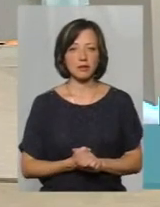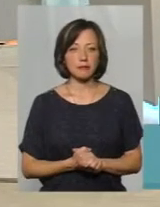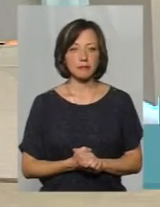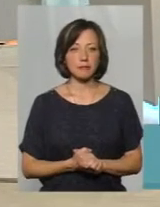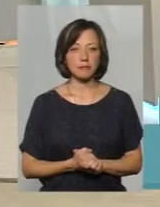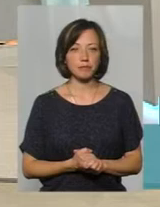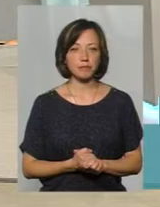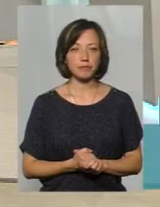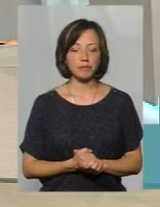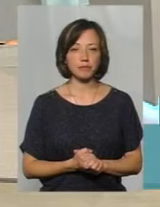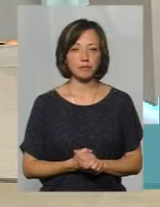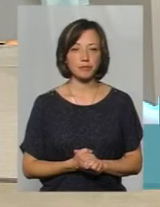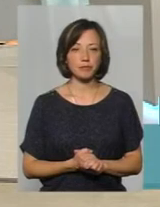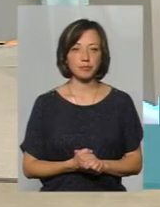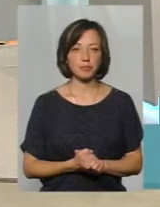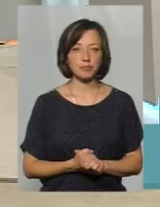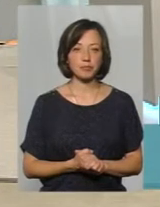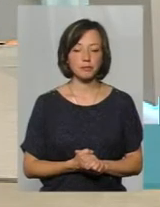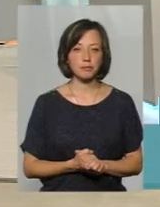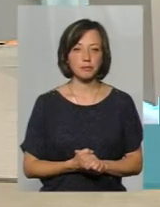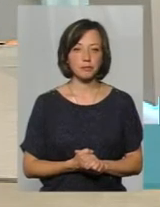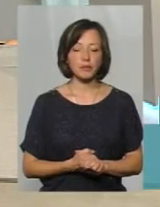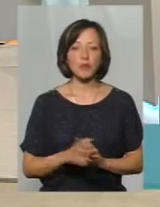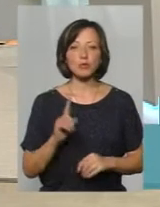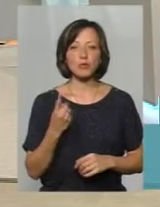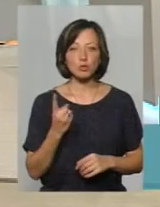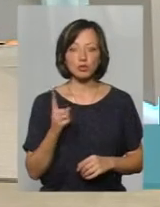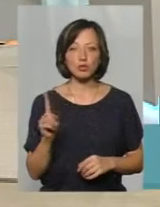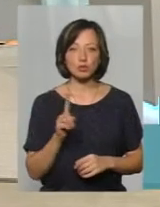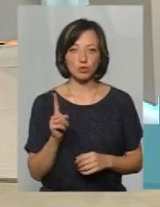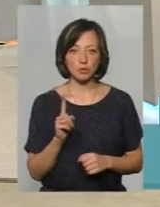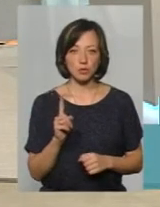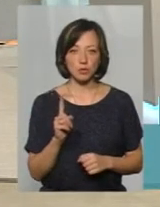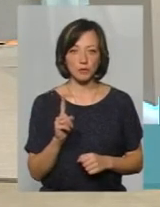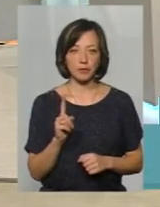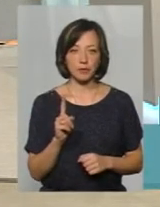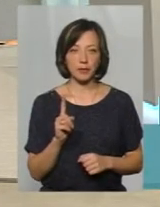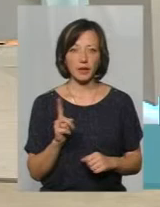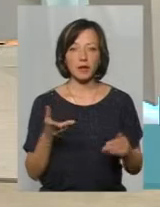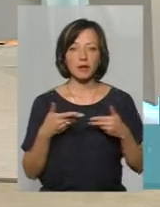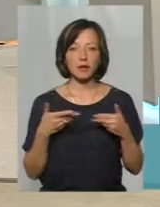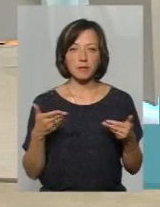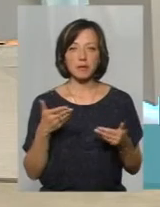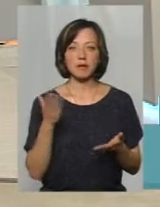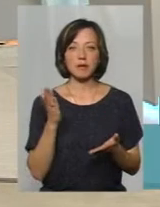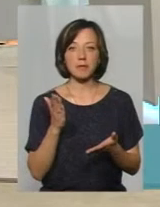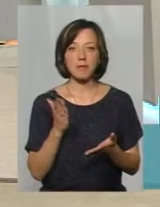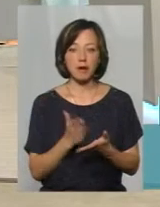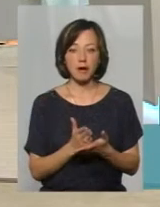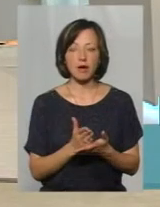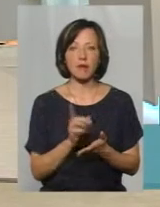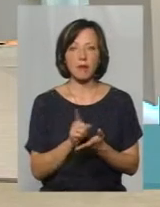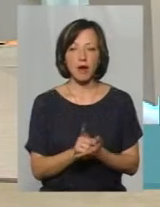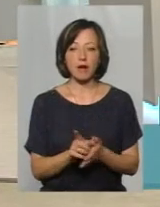такої споруди. Тому що ми маємо спільно,